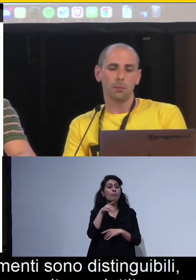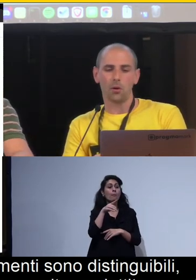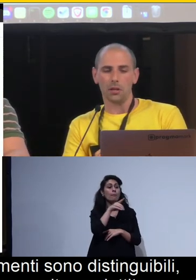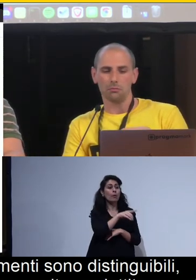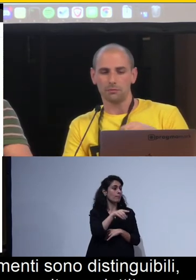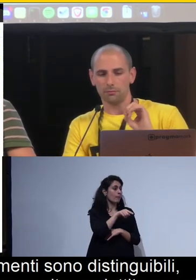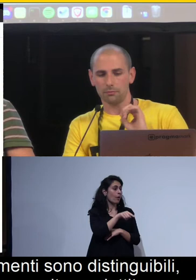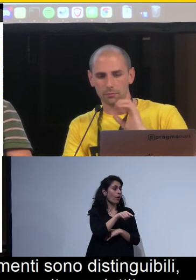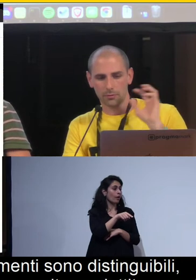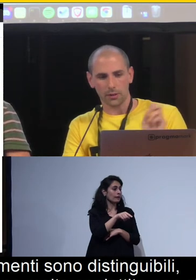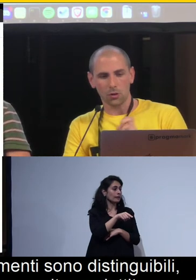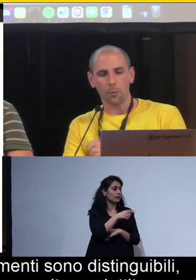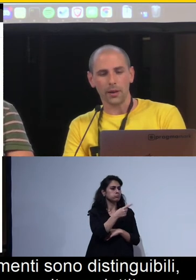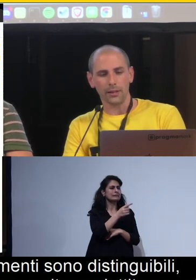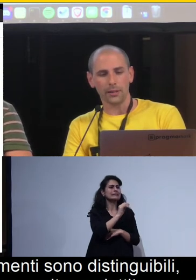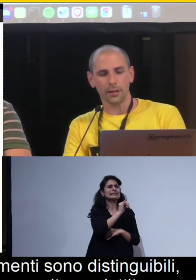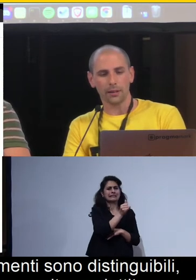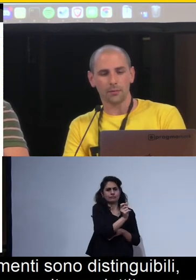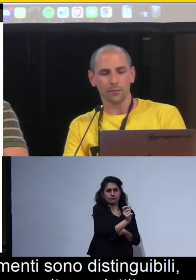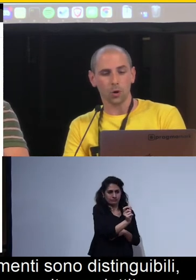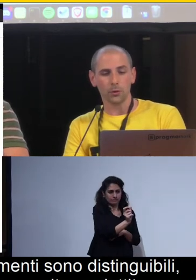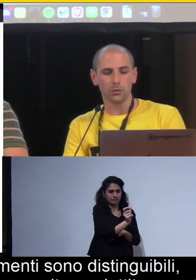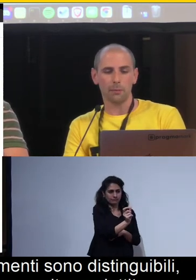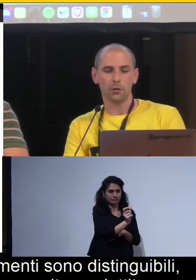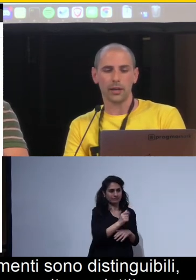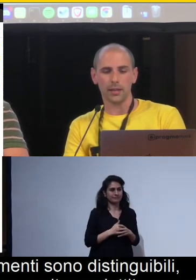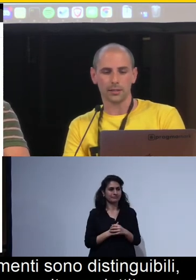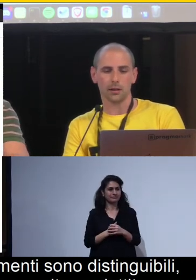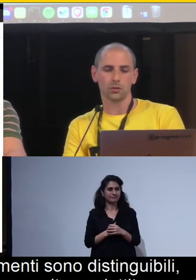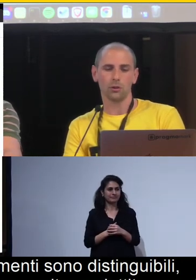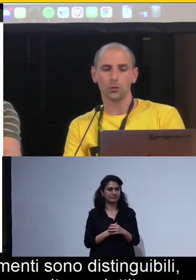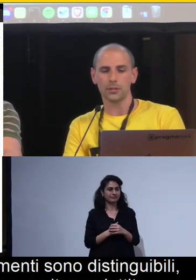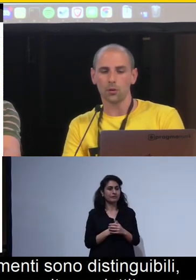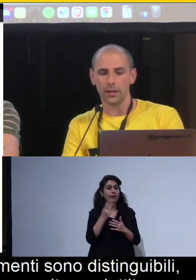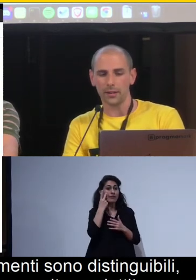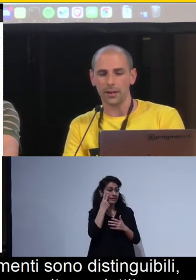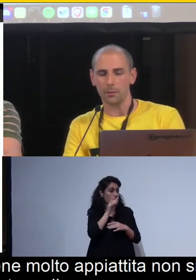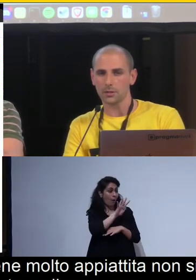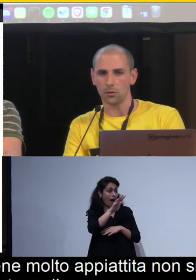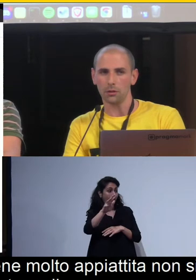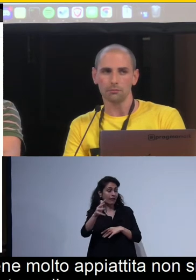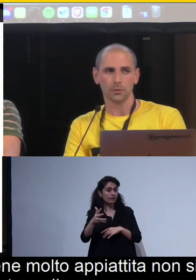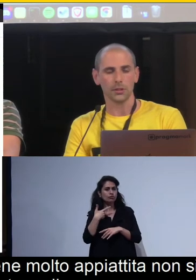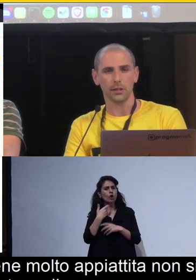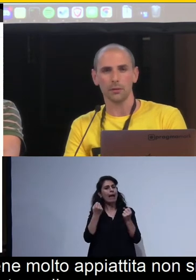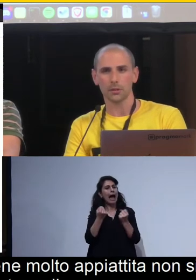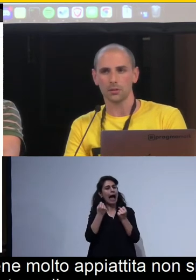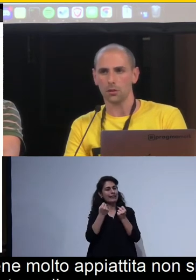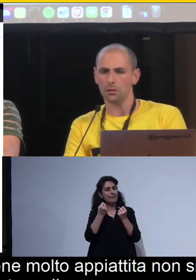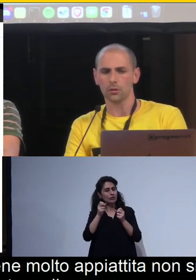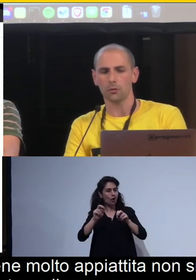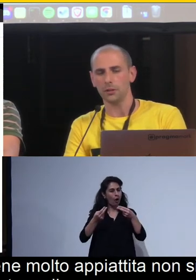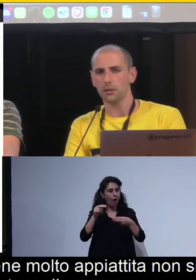Vediamo poi come tutti abbiano carenza sulla fruizione delle animazioni. Quindi le